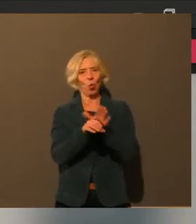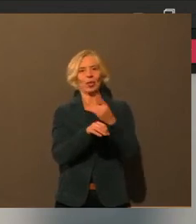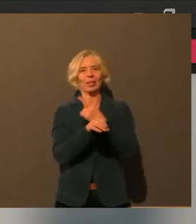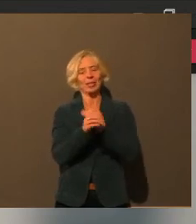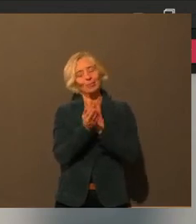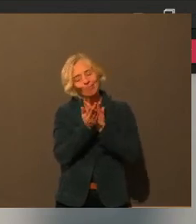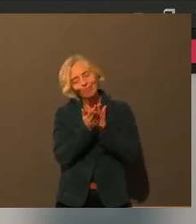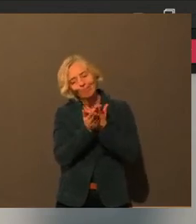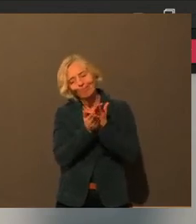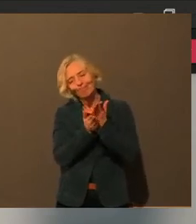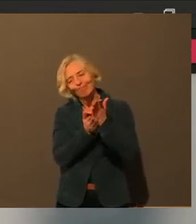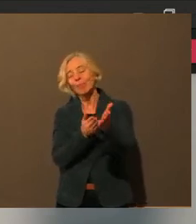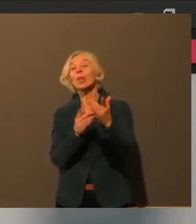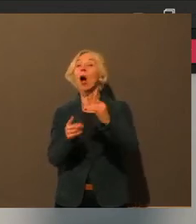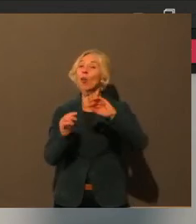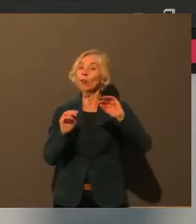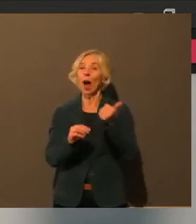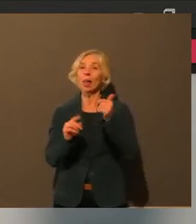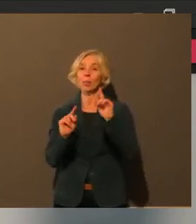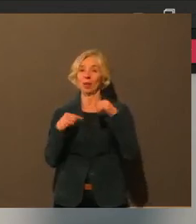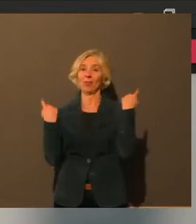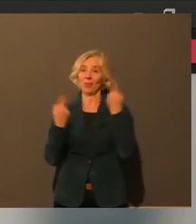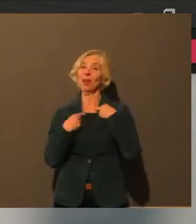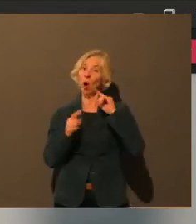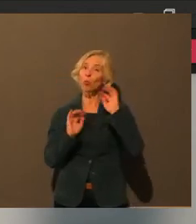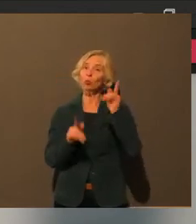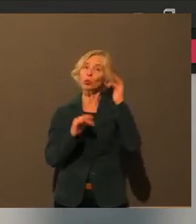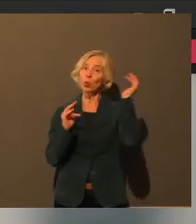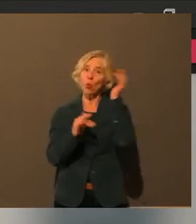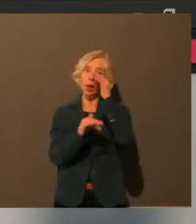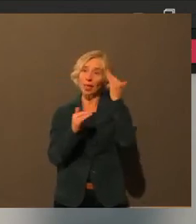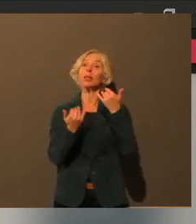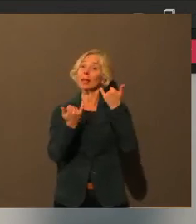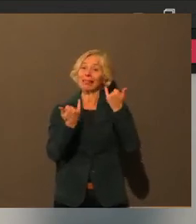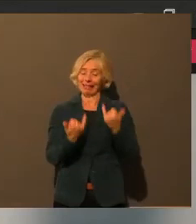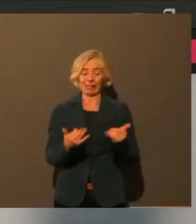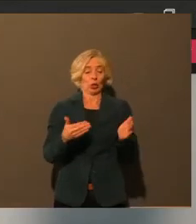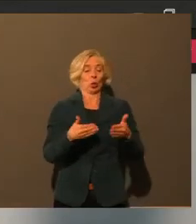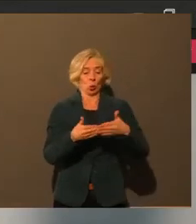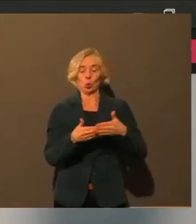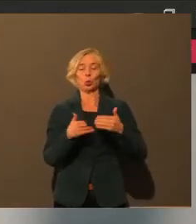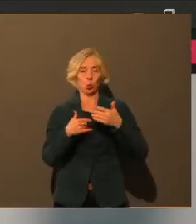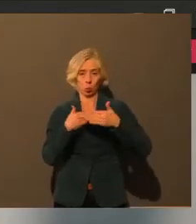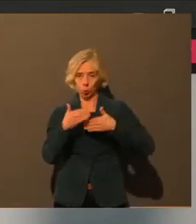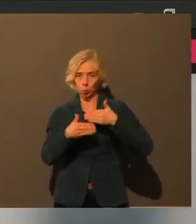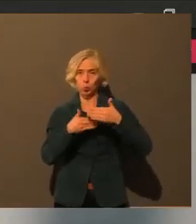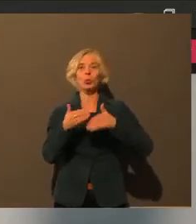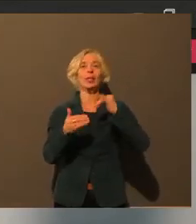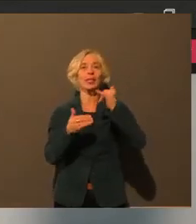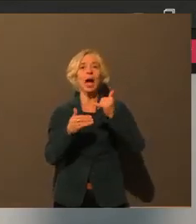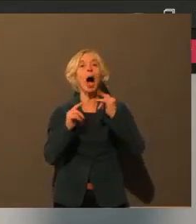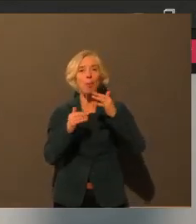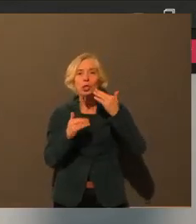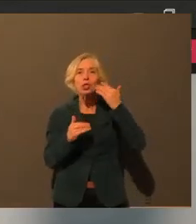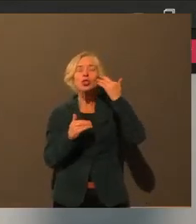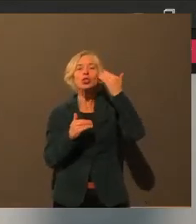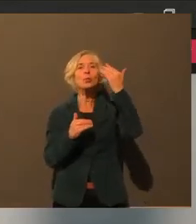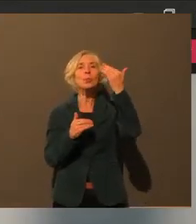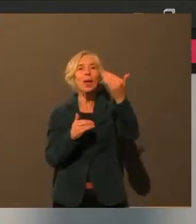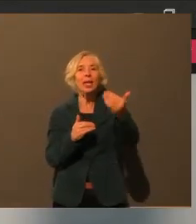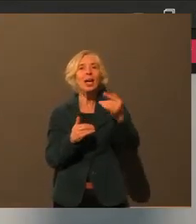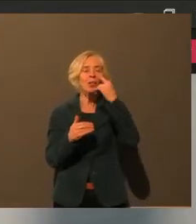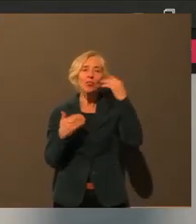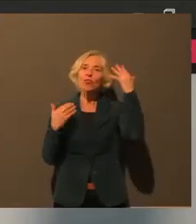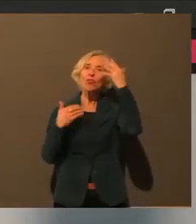den Tag danach denken. Also was passiert eigentlich, wenn die Normalität auch wieder Einzug hält? Und wie wollen wir dann auch die